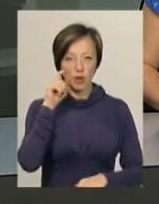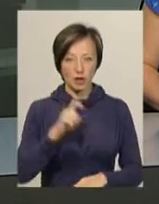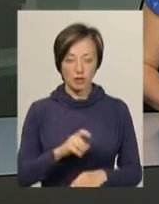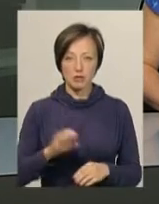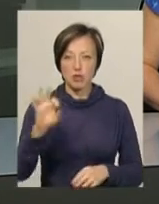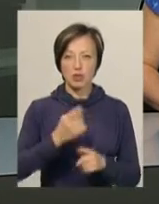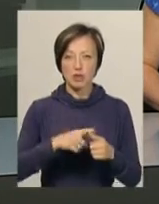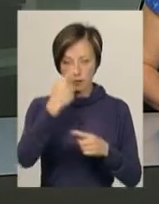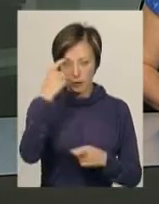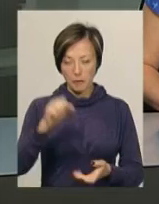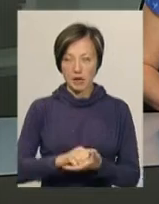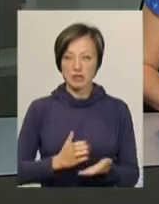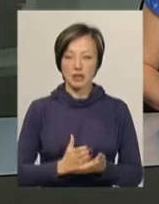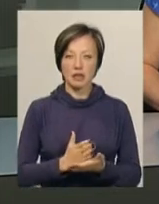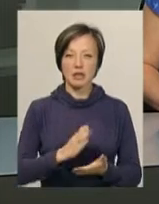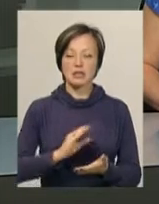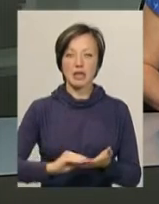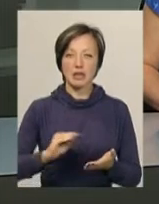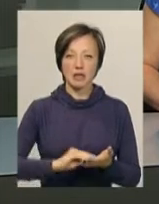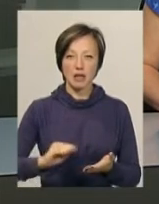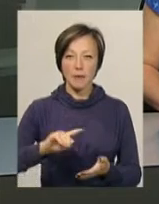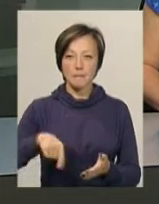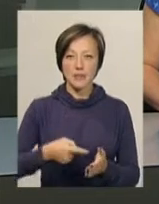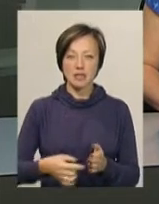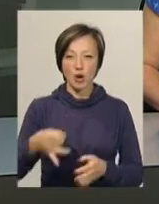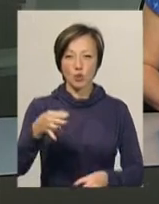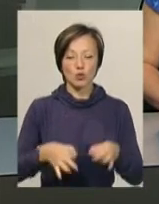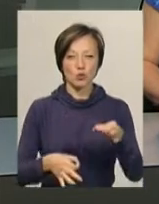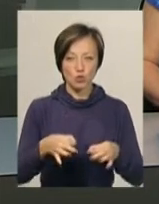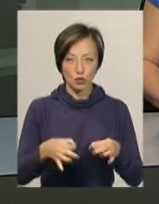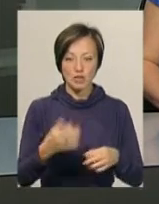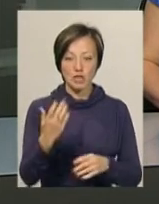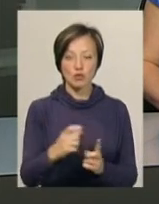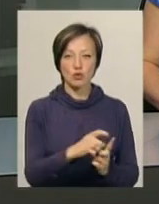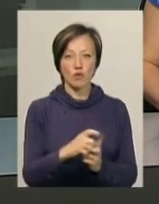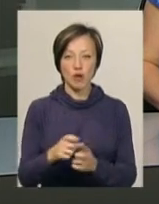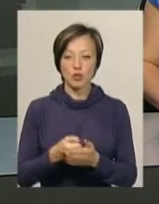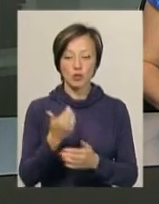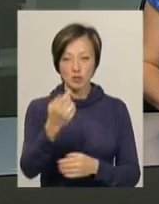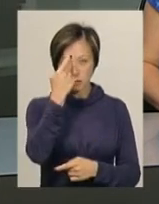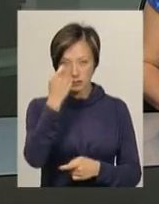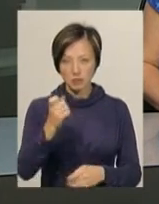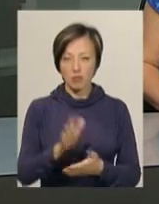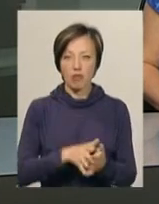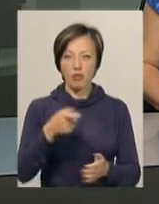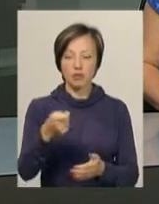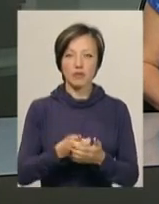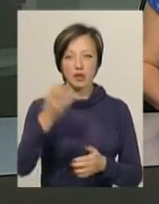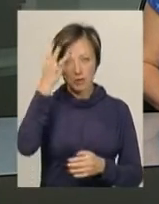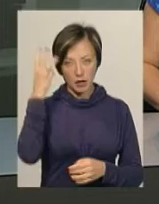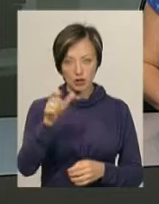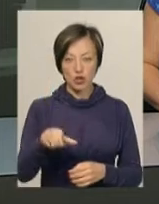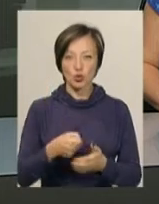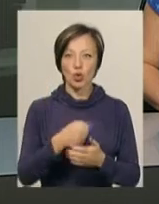Про це повідомила прес-секретар Хмельницького міськрайонного суду Алла Плінська. За її словами, до них надійшов позов від хмельничанки до